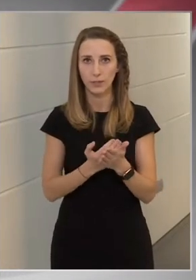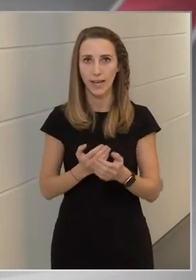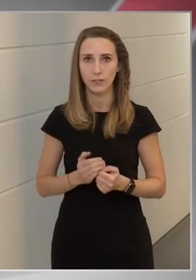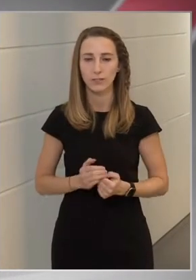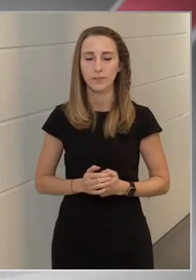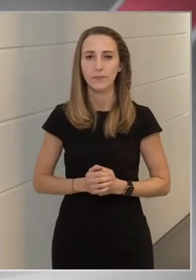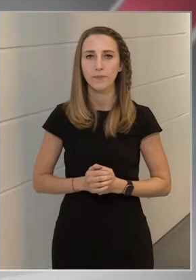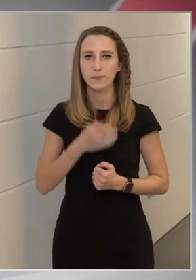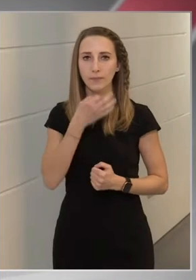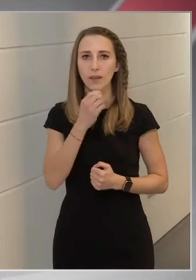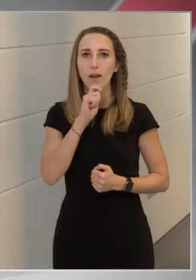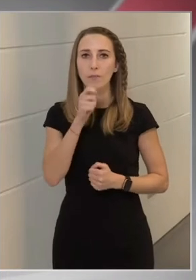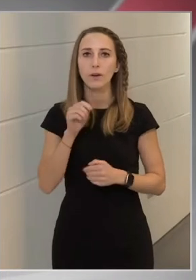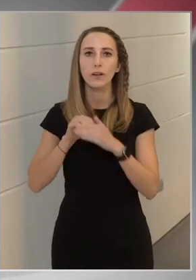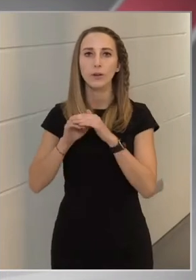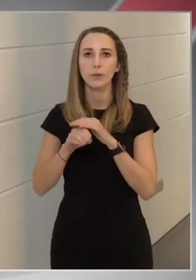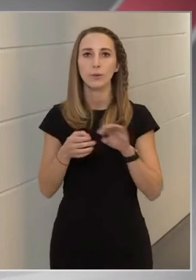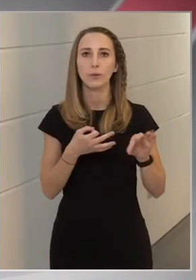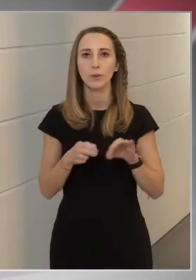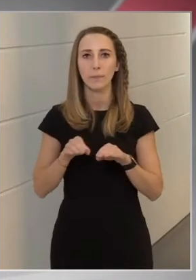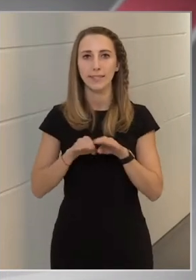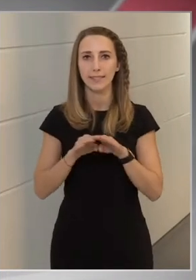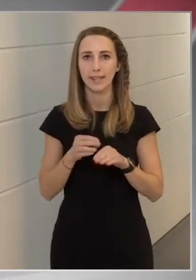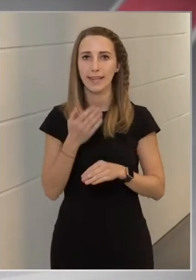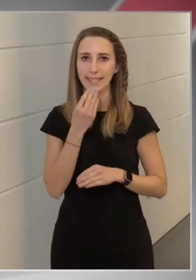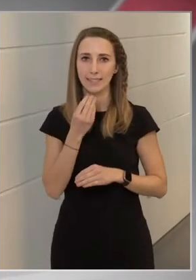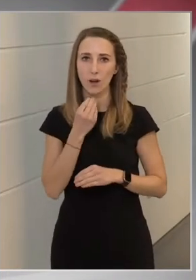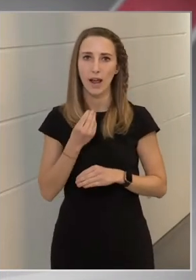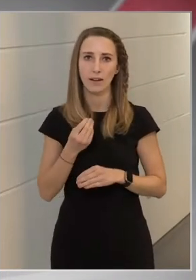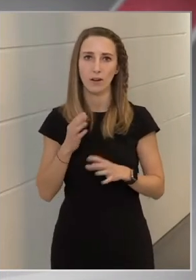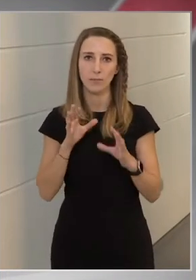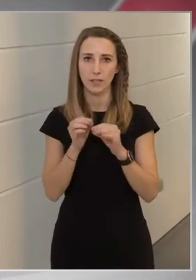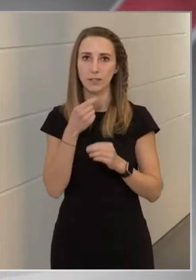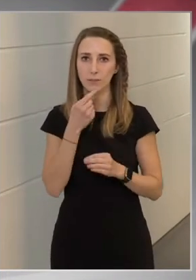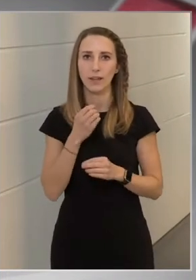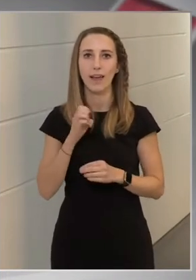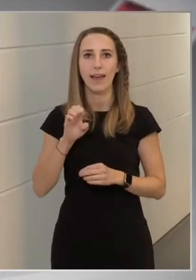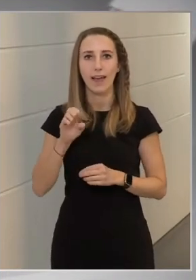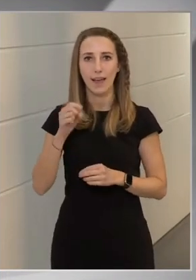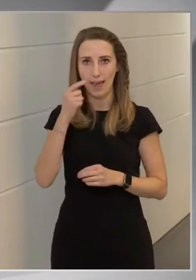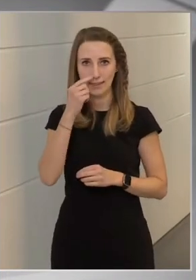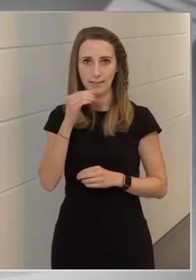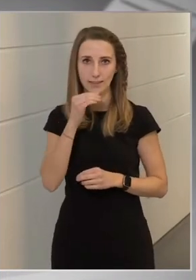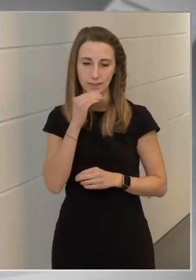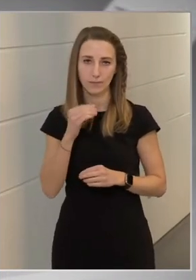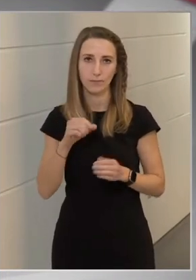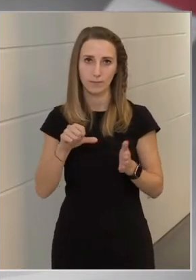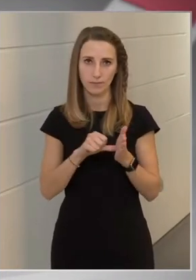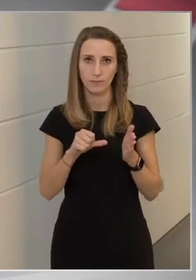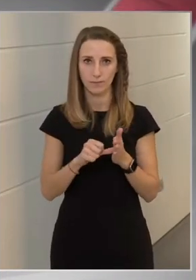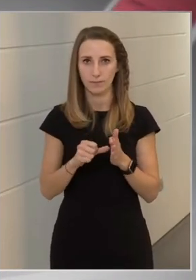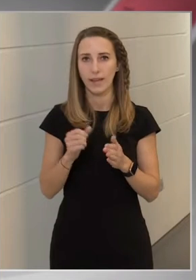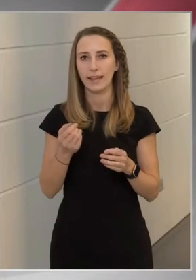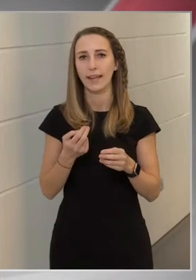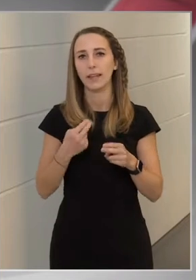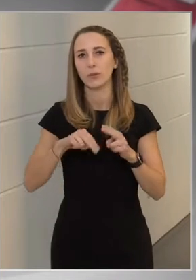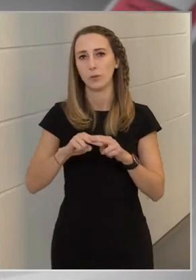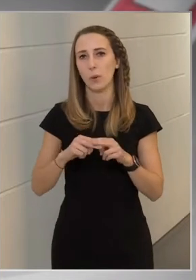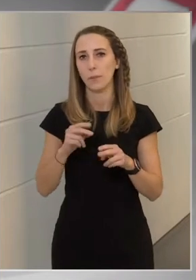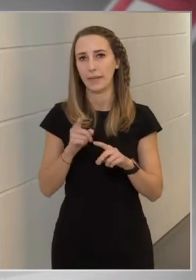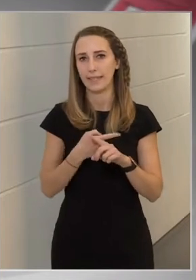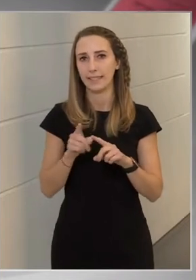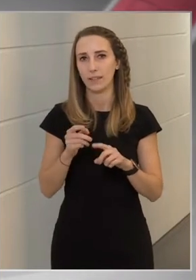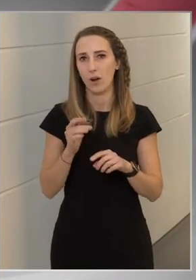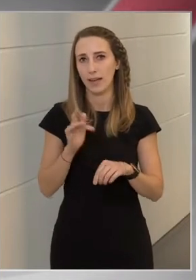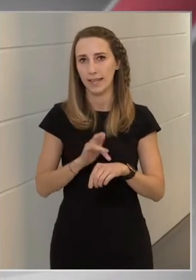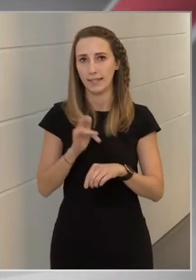A magyar külügyminiszter Izrael kapcsán azt mondta, az ENSZ emberi jogi tanácsának munkáját egyre több kritika éri, egyebek